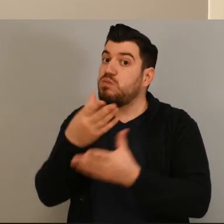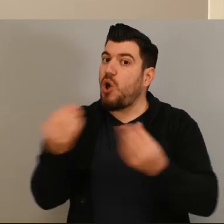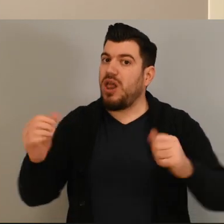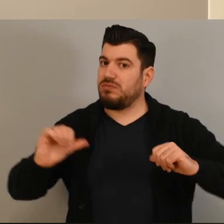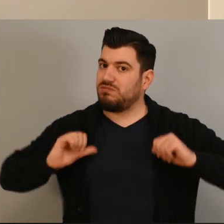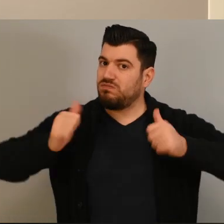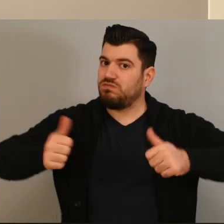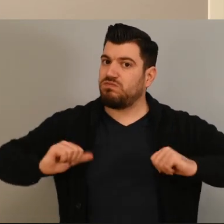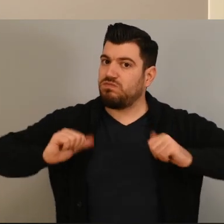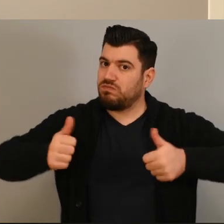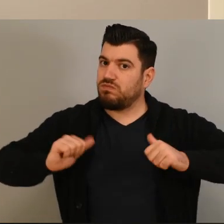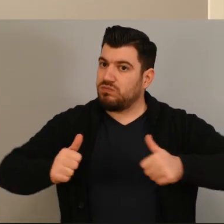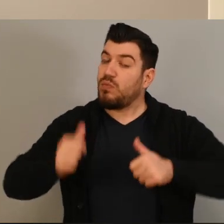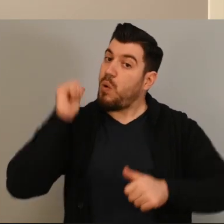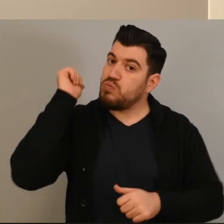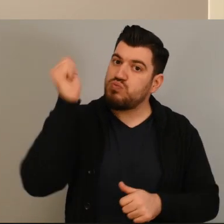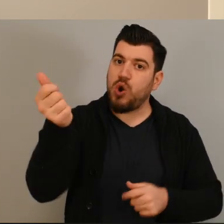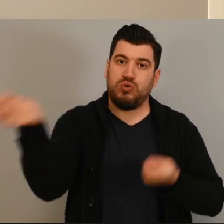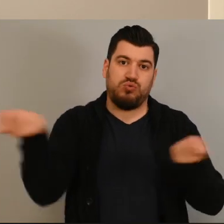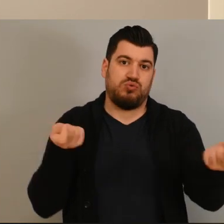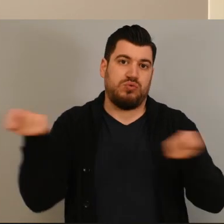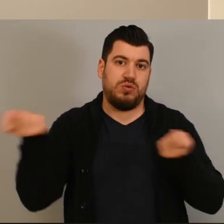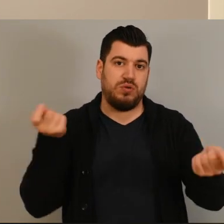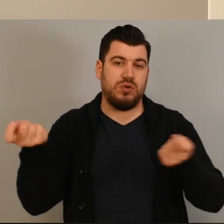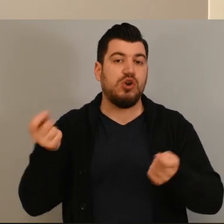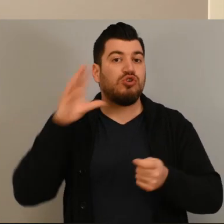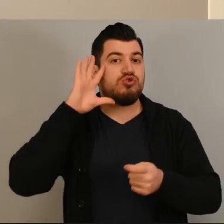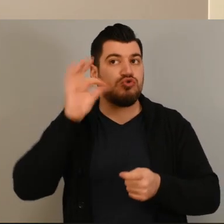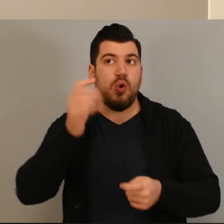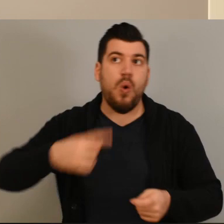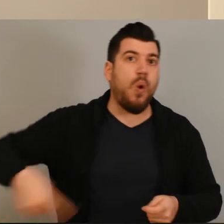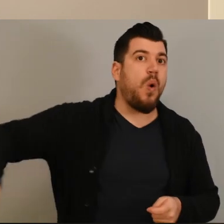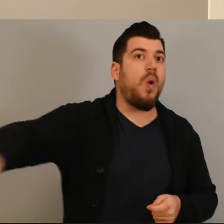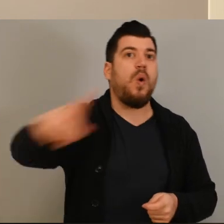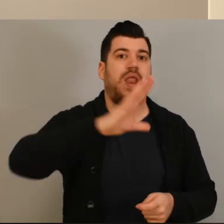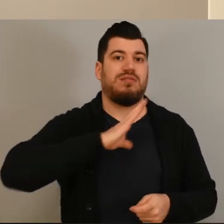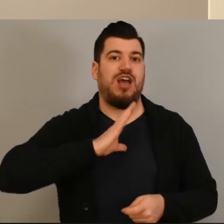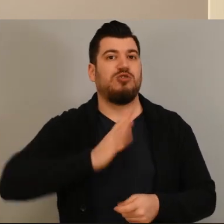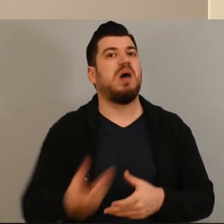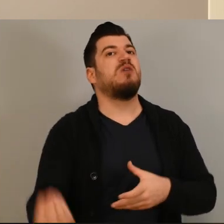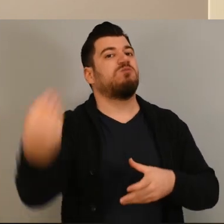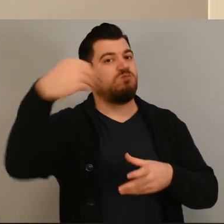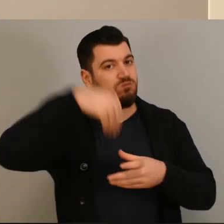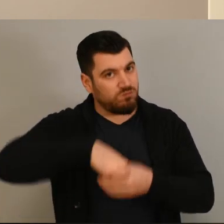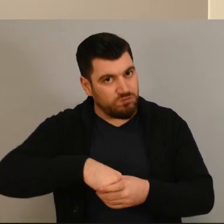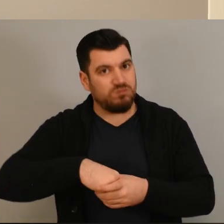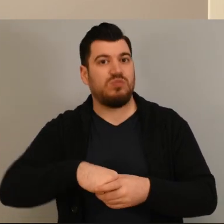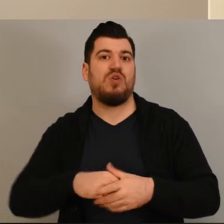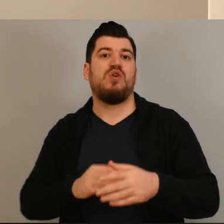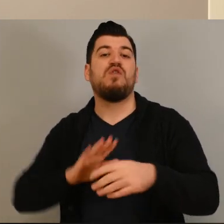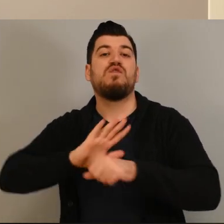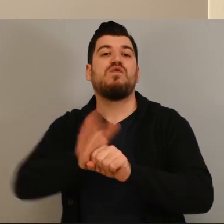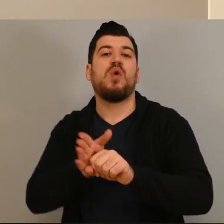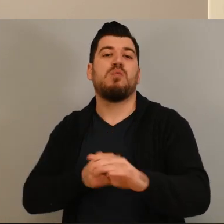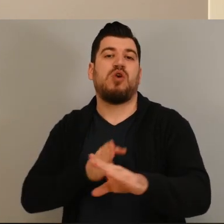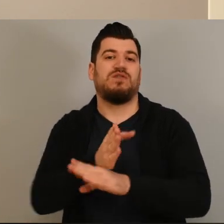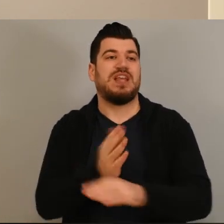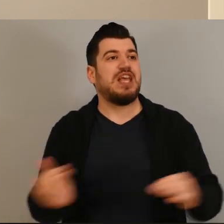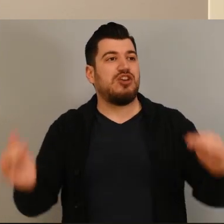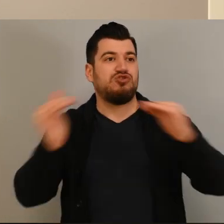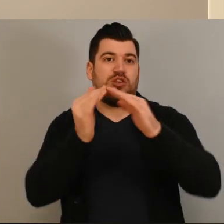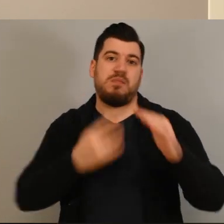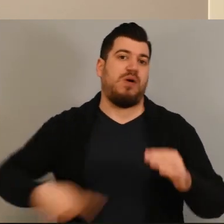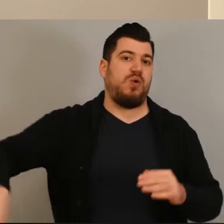και αποφασιστικές πρωτοβουλίες που παίρνει αυτοοργανωμένα για να συμπεριλαμβάνει και την υποστήριξη των